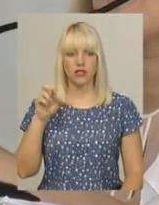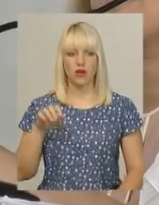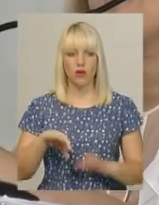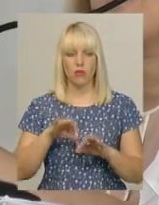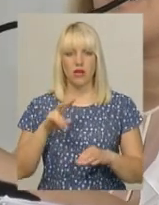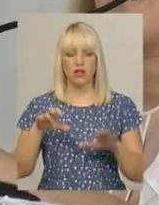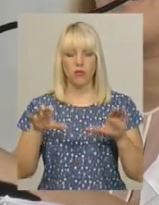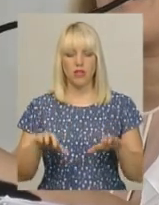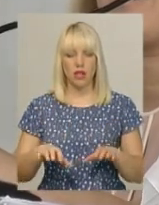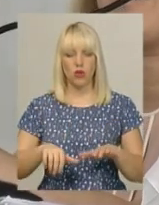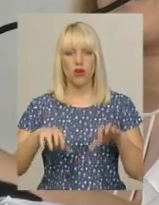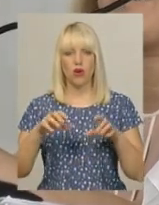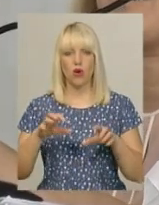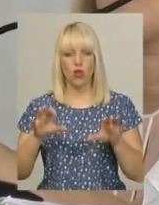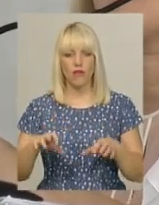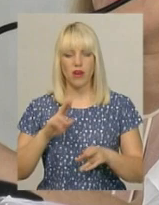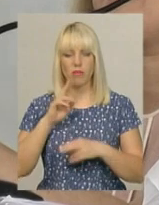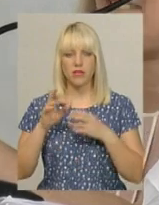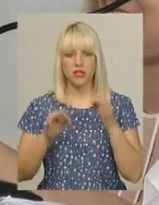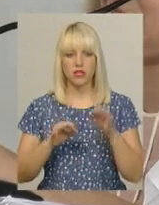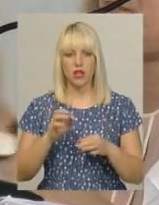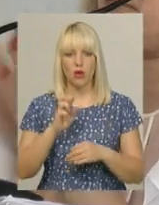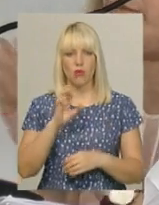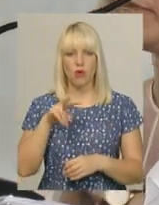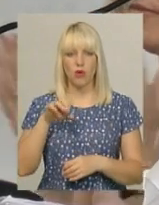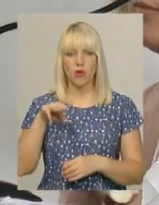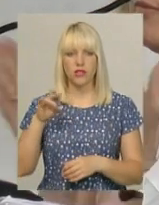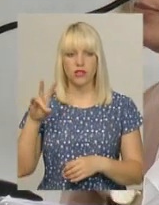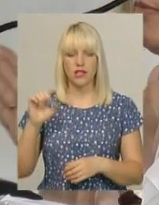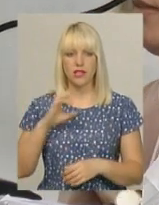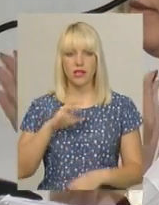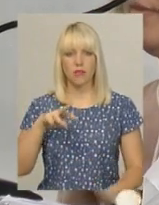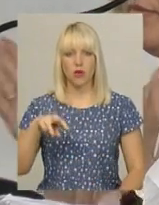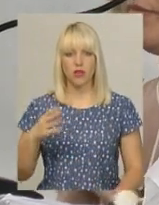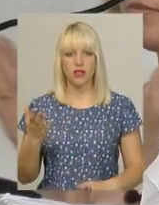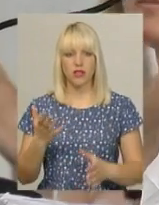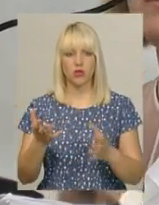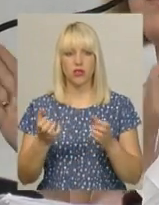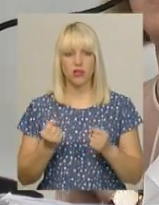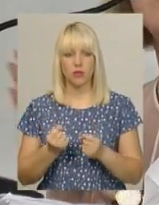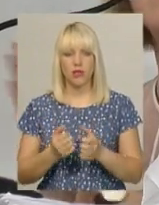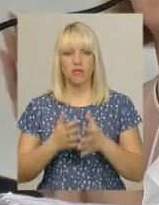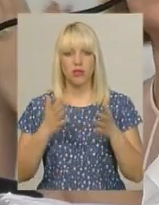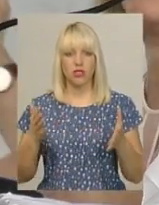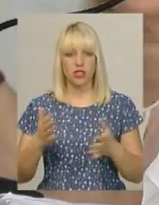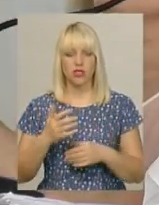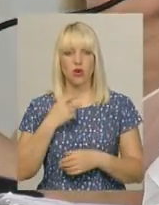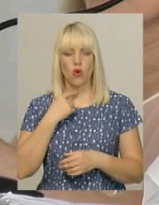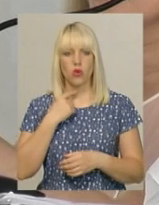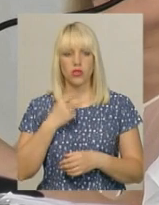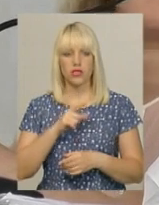апеляційного суду Хмельницької області суддів Молоджином Сергій Миколаївичем, який отримав незахідно більше з голосів.